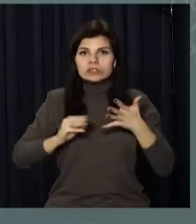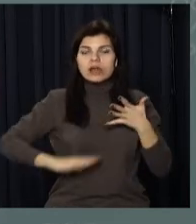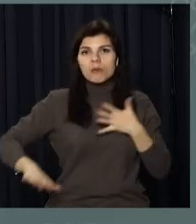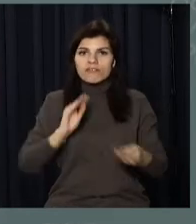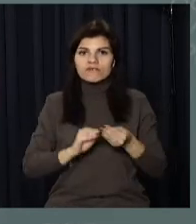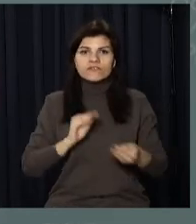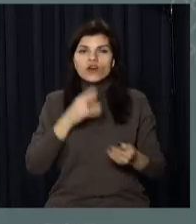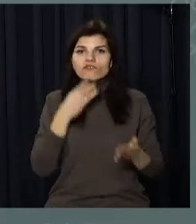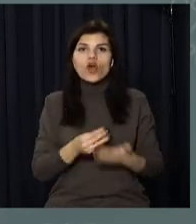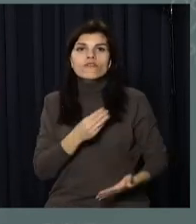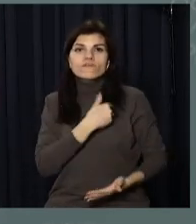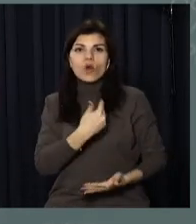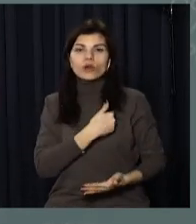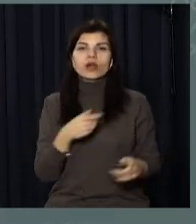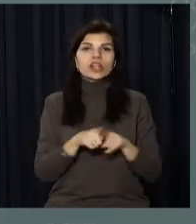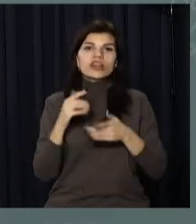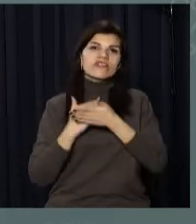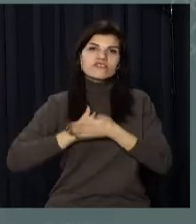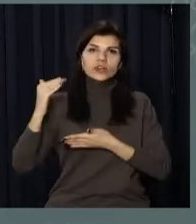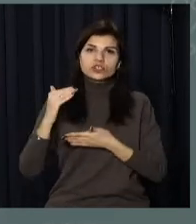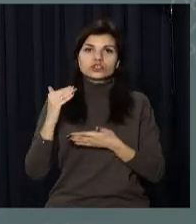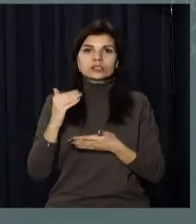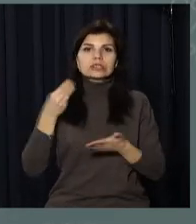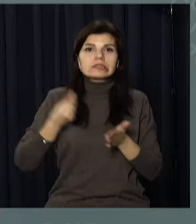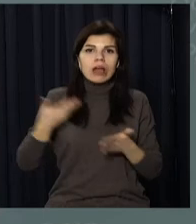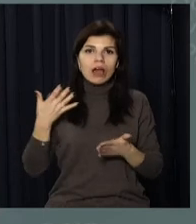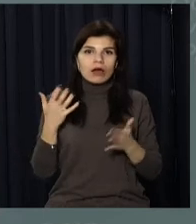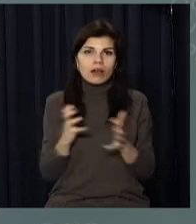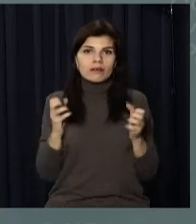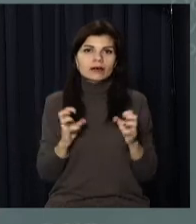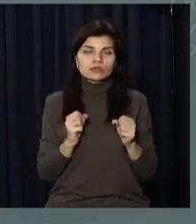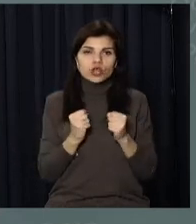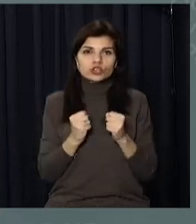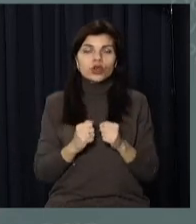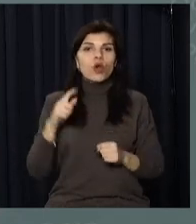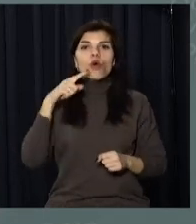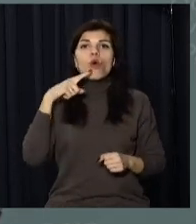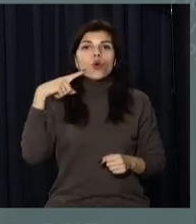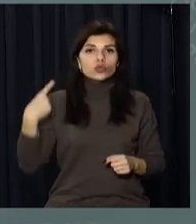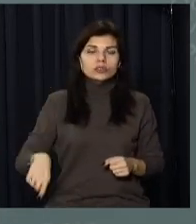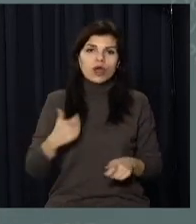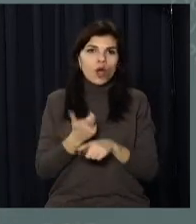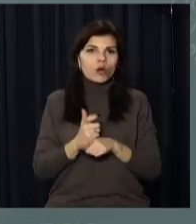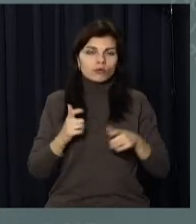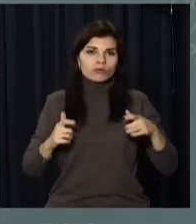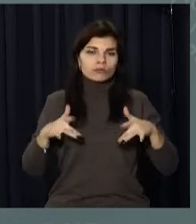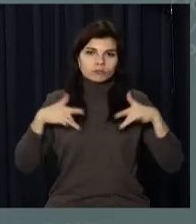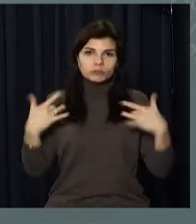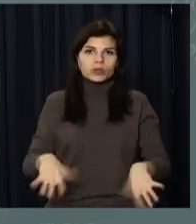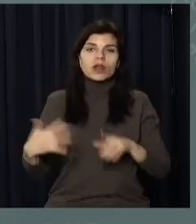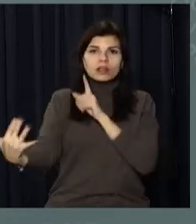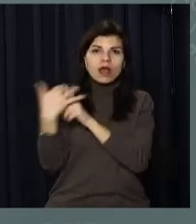зі своєю волею – це найвища цінність. Росія – підло, самовбивча напала